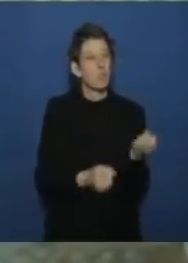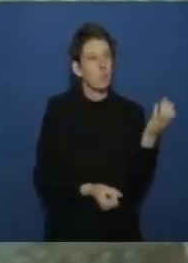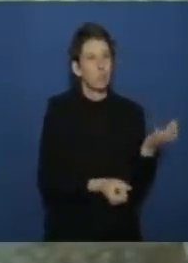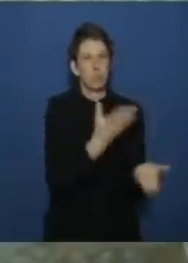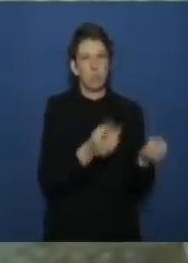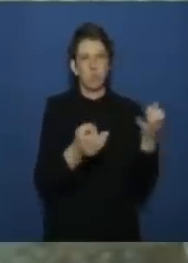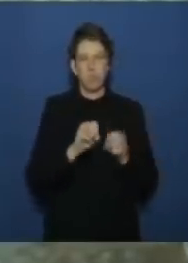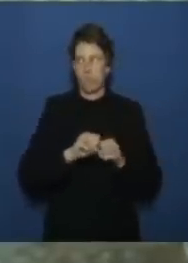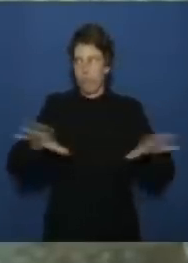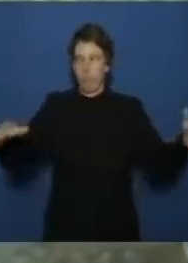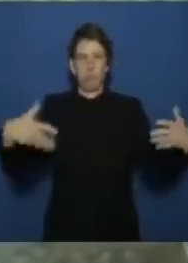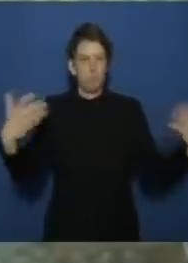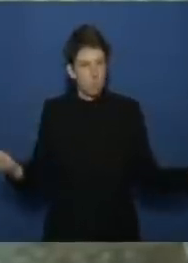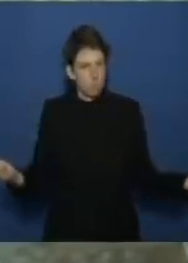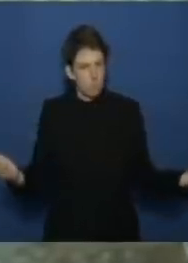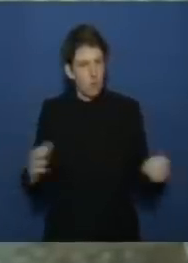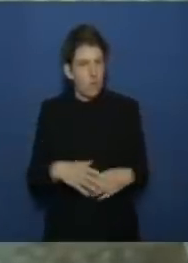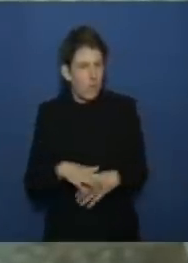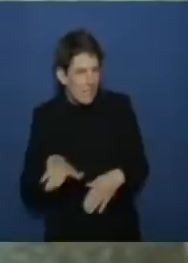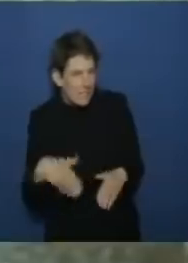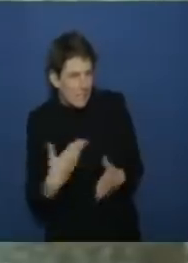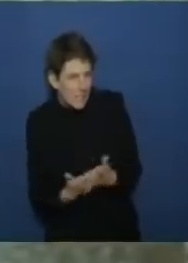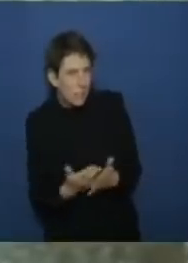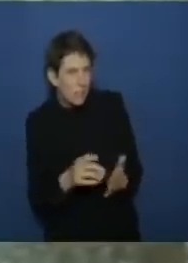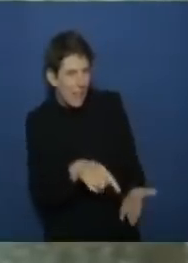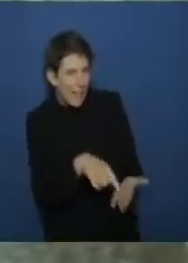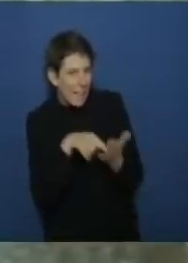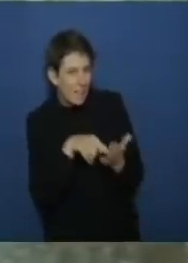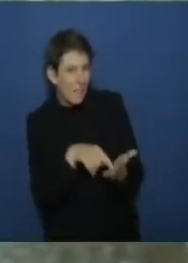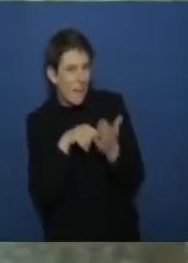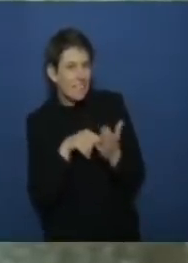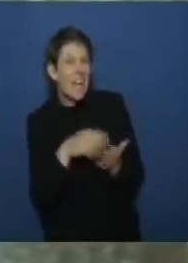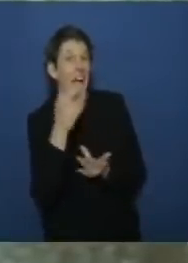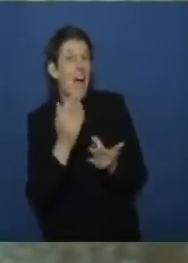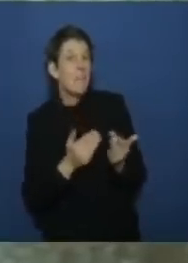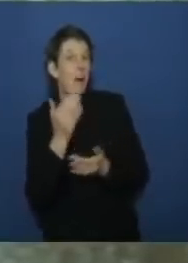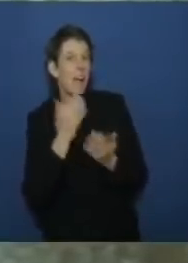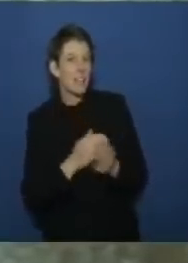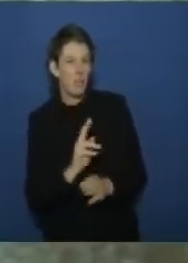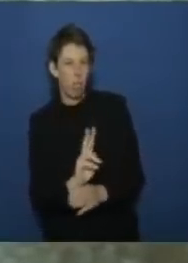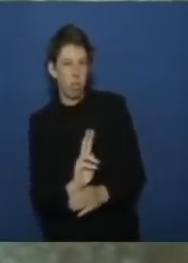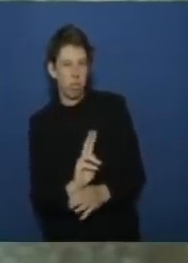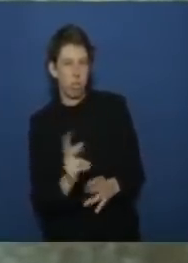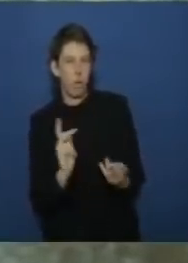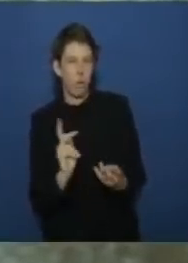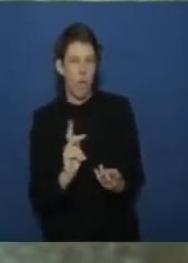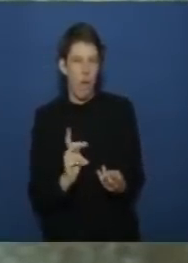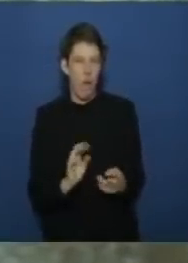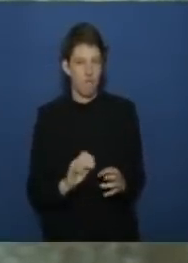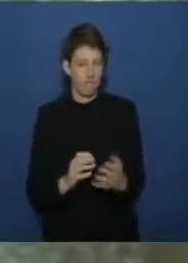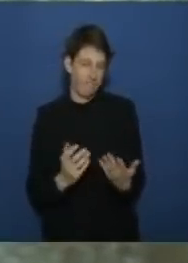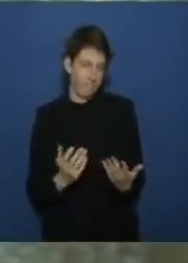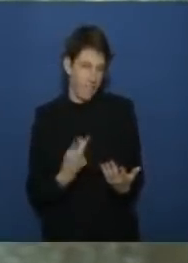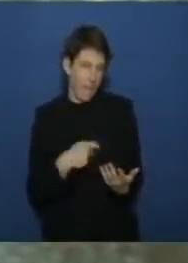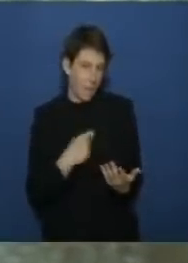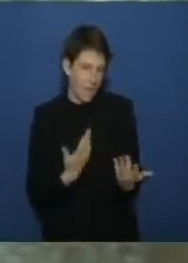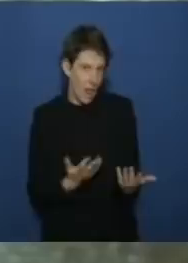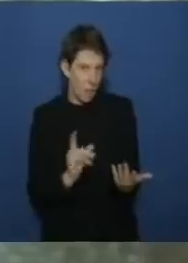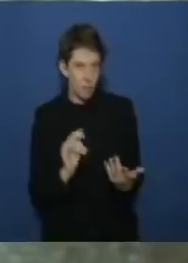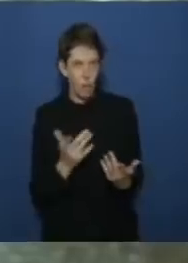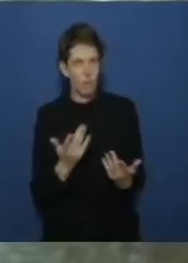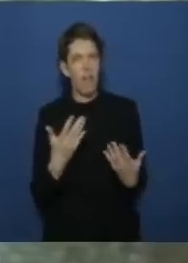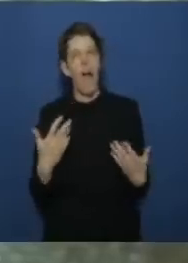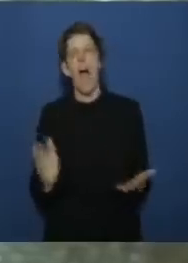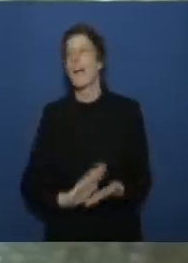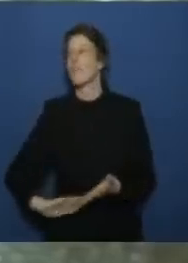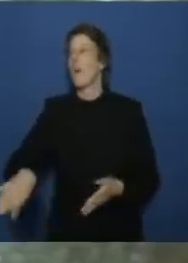es hinweise darauf dass dort bei den abrechnungen betrogen wird oder dass zumindest sehr leicht sein könnte dass dort betrogen wird deswegen die